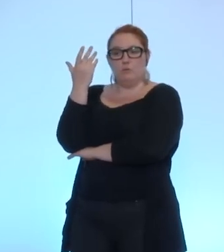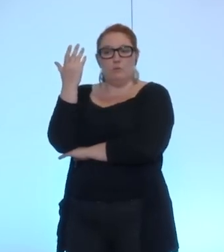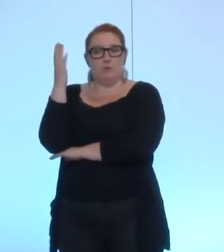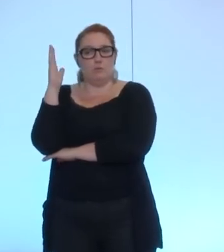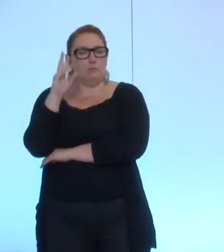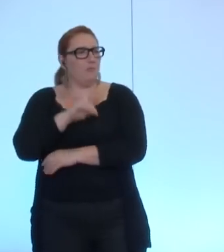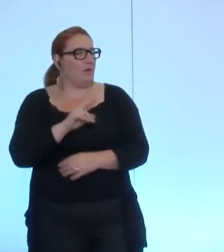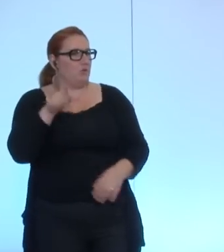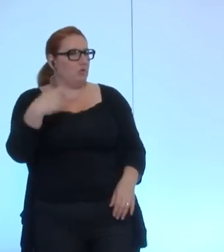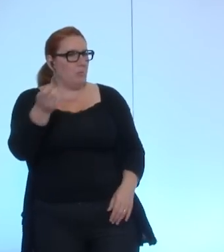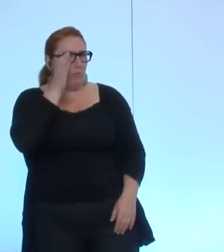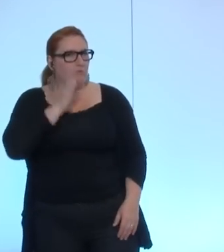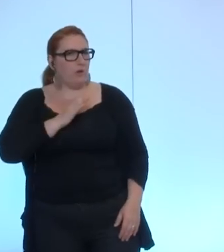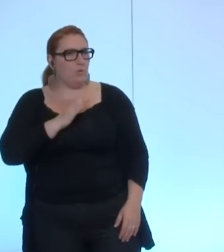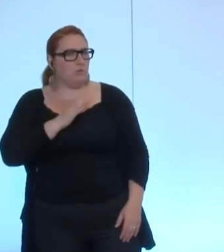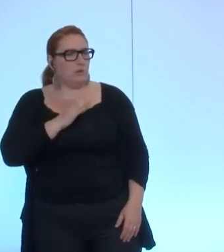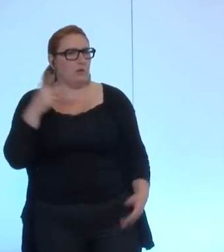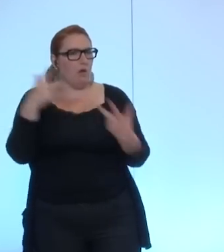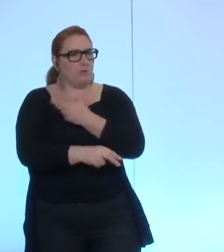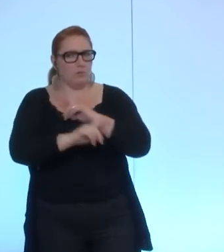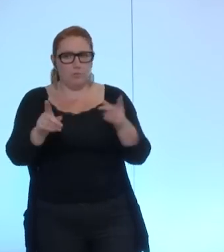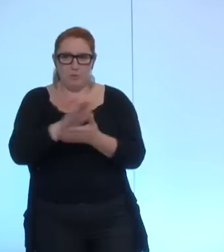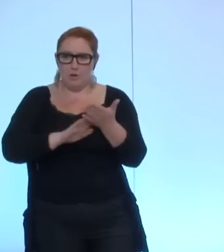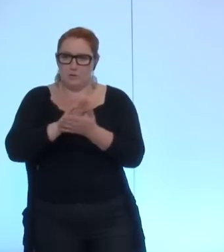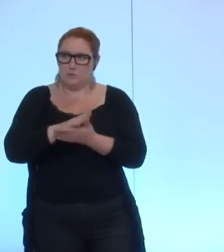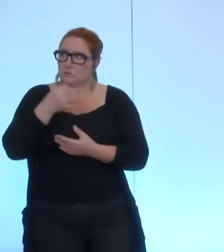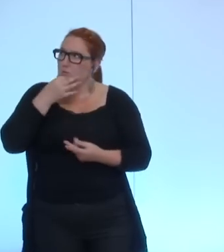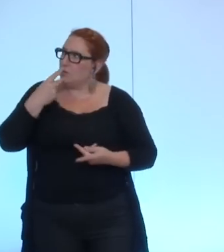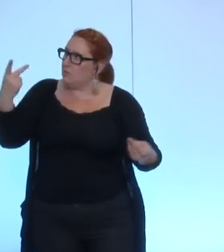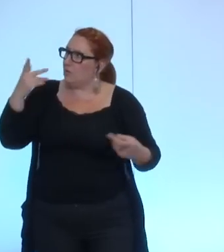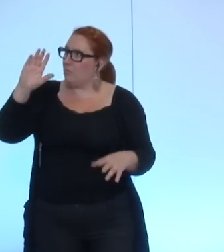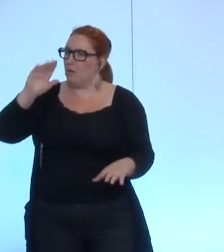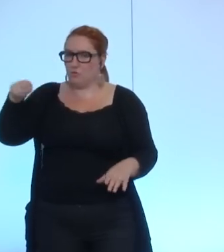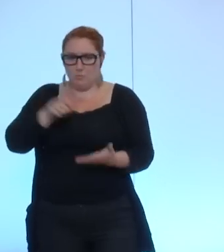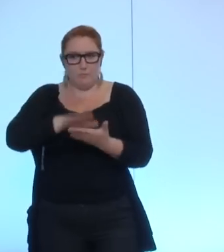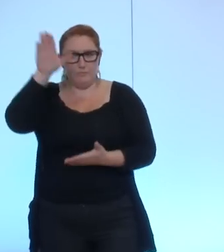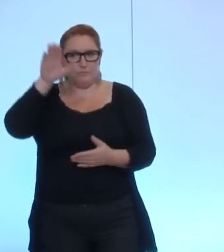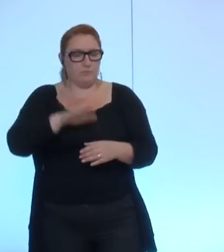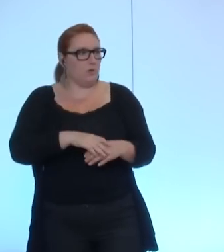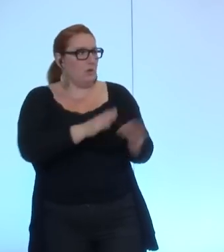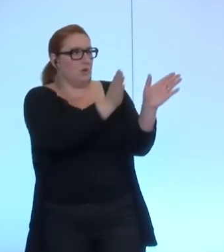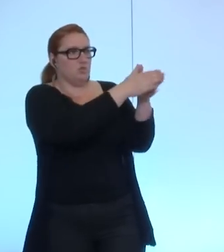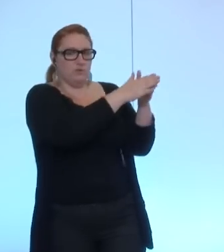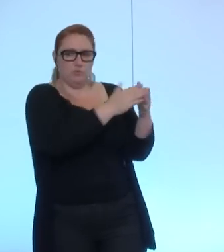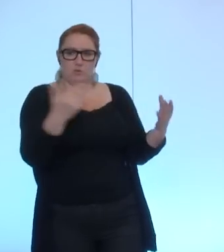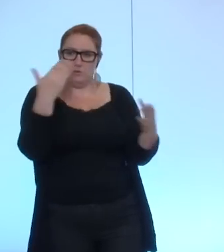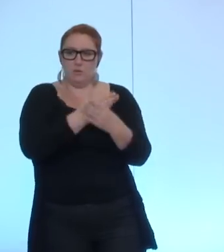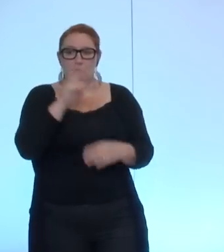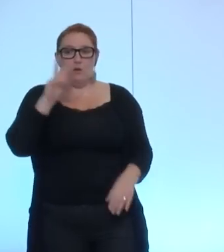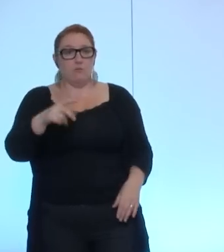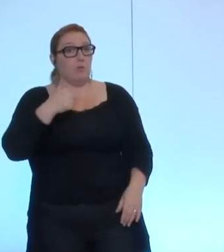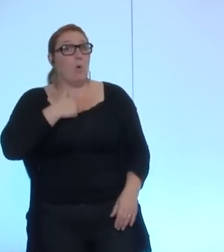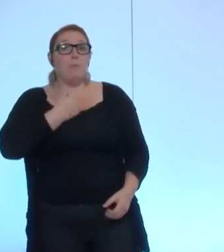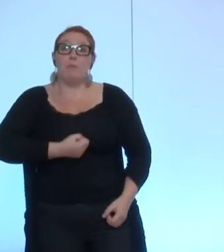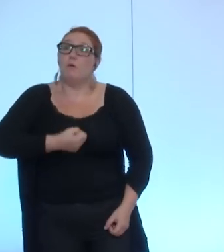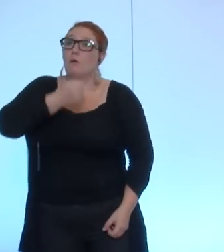je croyais qu'on devait être écouté et ne pas être interrompu je suis désolé de le dire mais c'était l'engagement qui avait été je le fais intervenir je trouve étrange que ça intervienne au moment